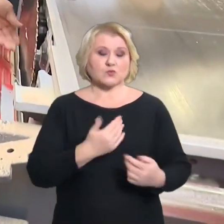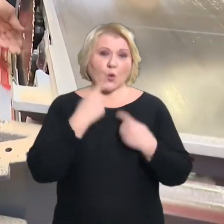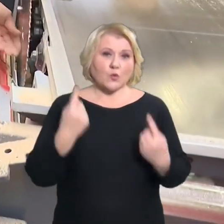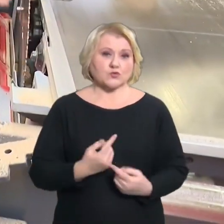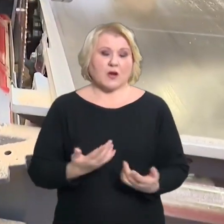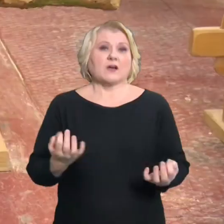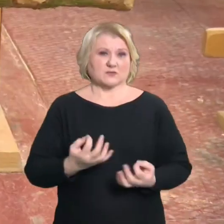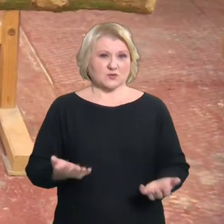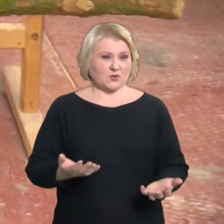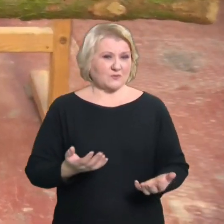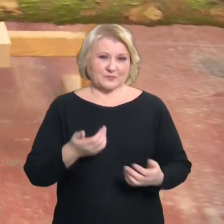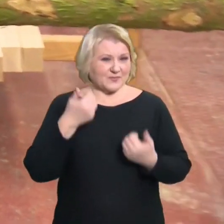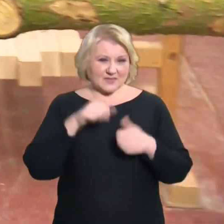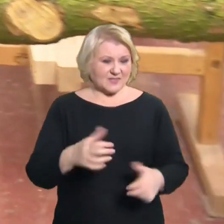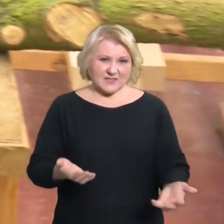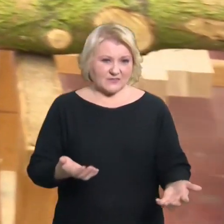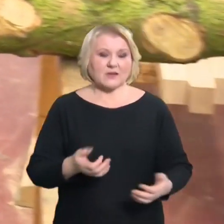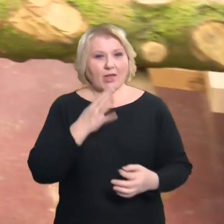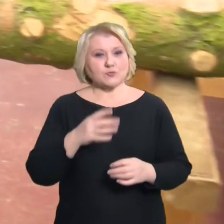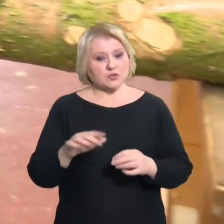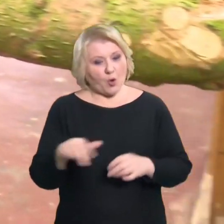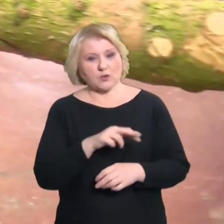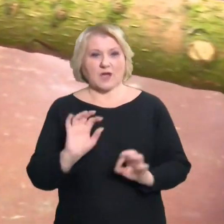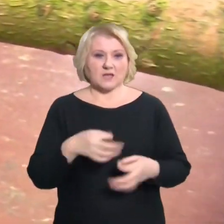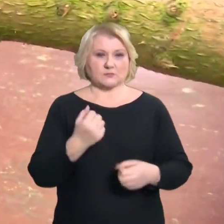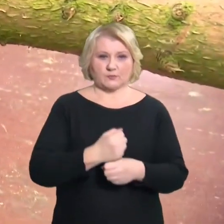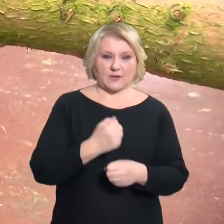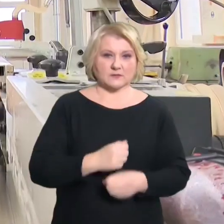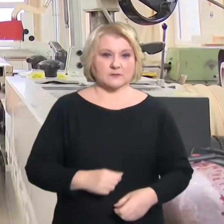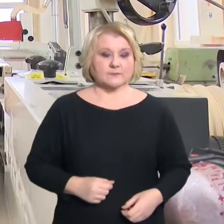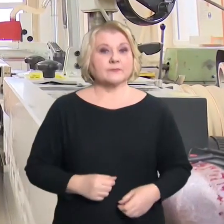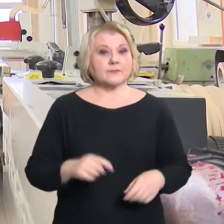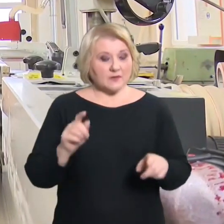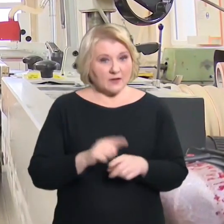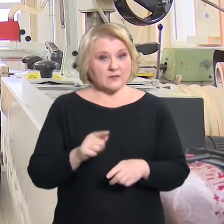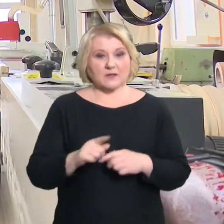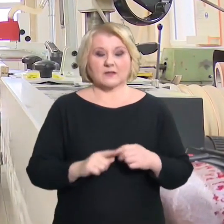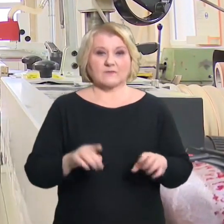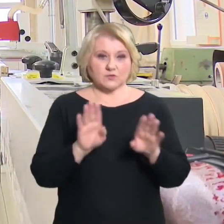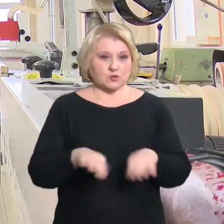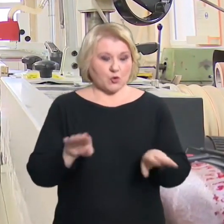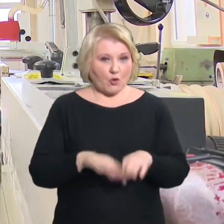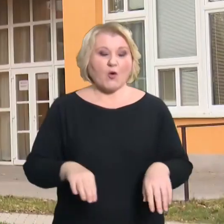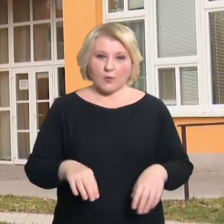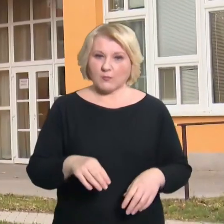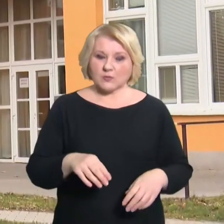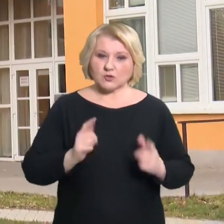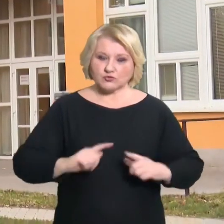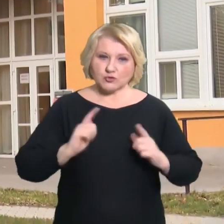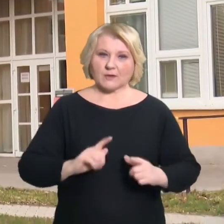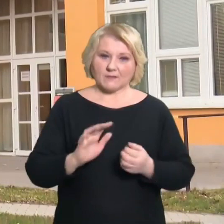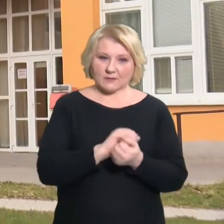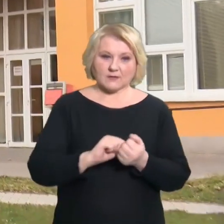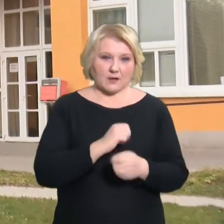myslím si, pro ně náročný. I Vánoční strom si kvůli současným opatřením musel na své zpracování počkat. Čtyři pojízdné